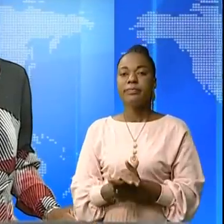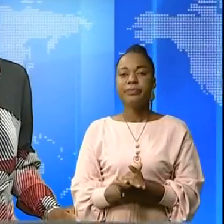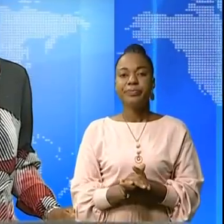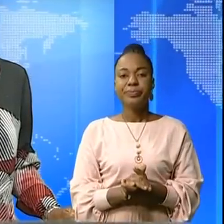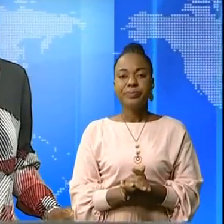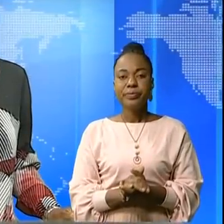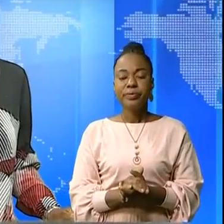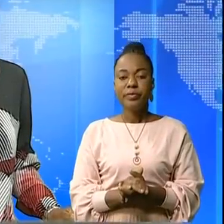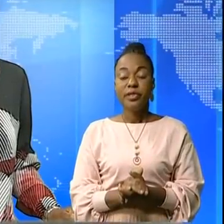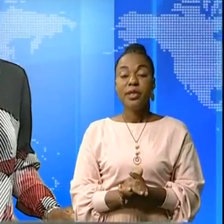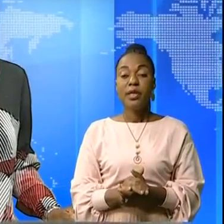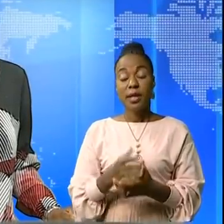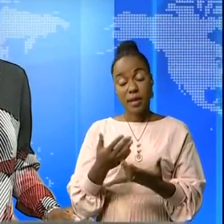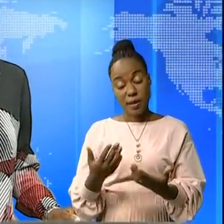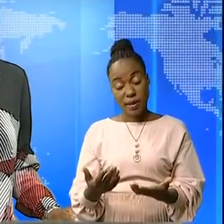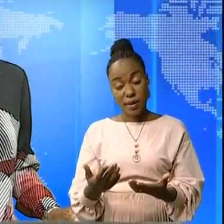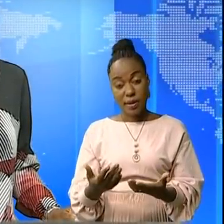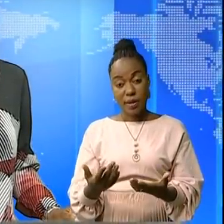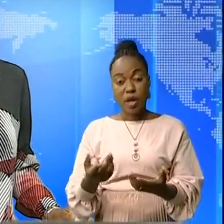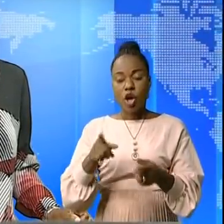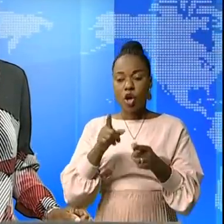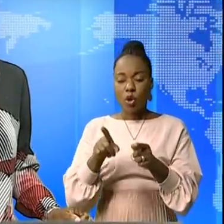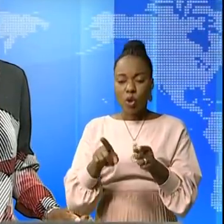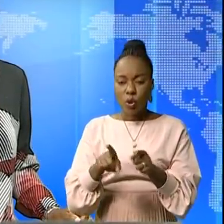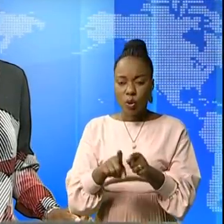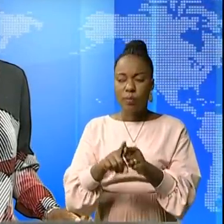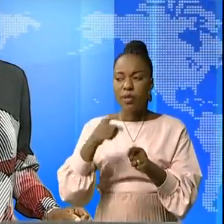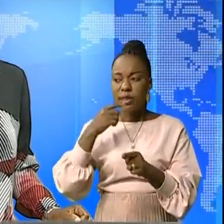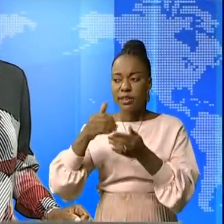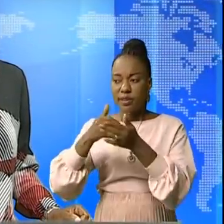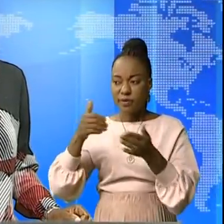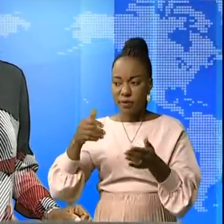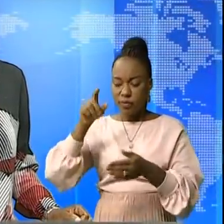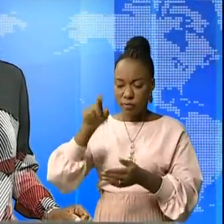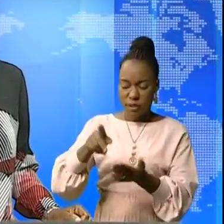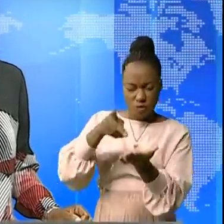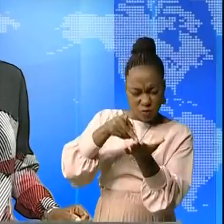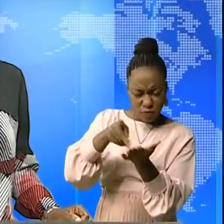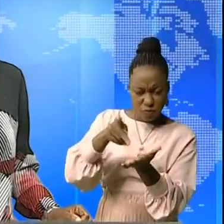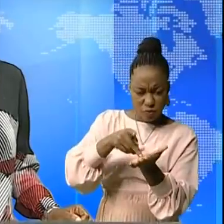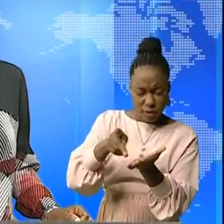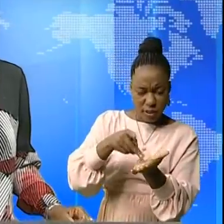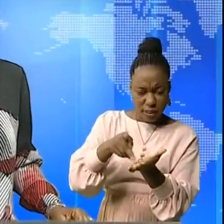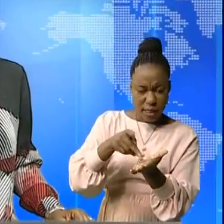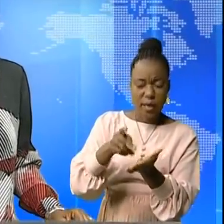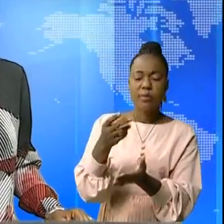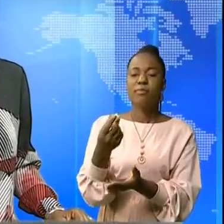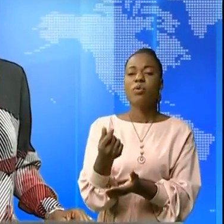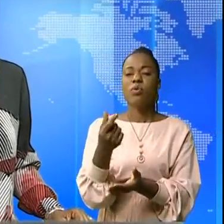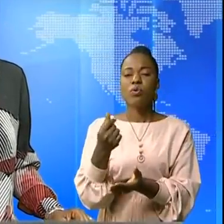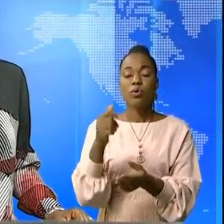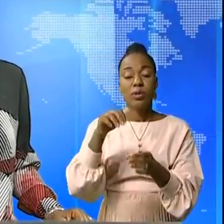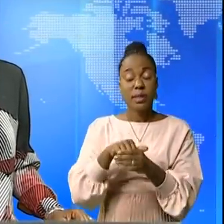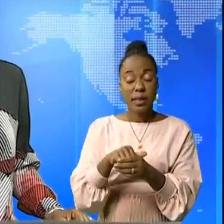La redevance minière manne pour la population autour de zones d'exploitation minières. La commune de la